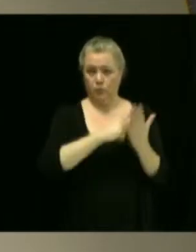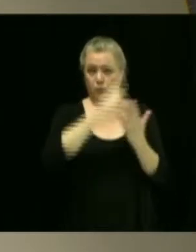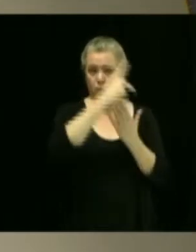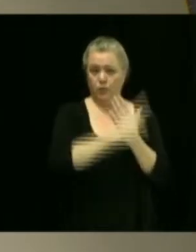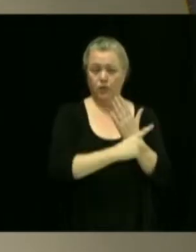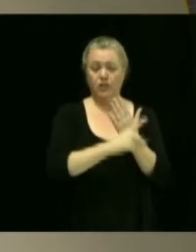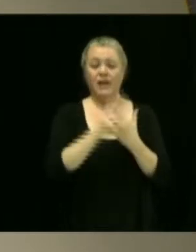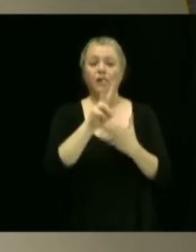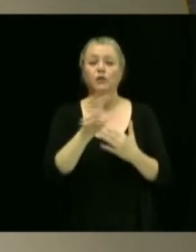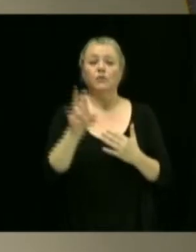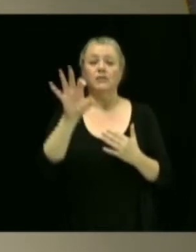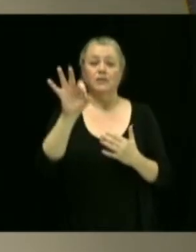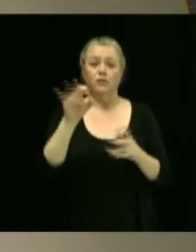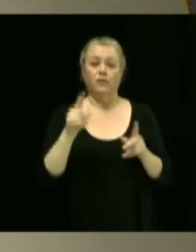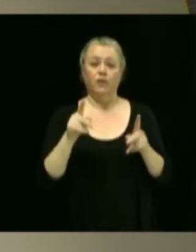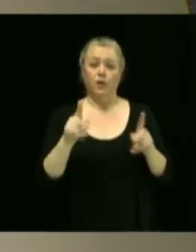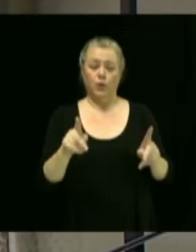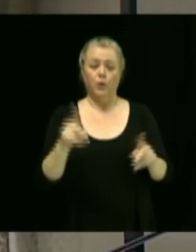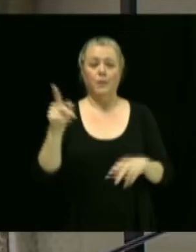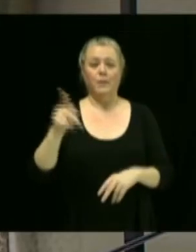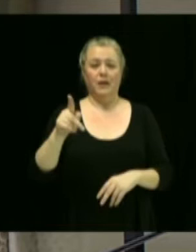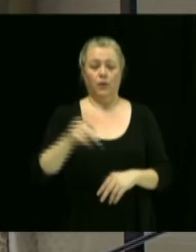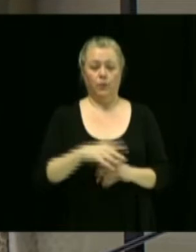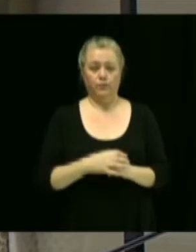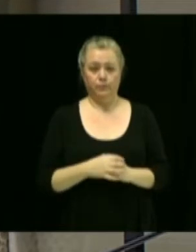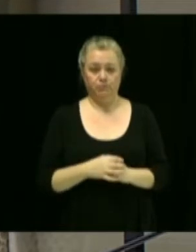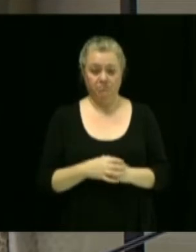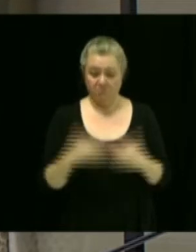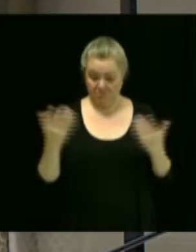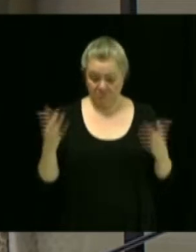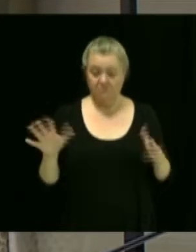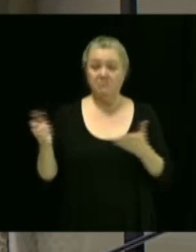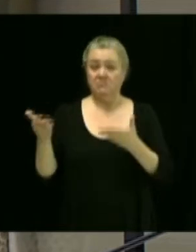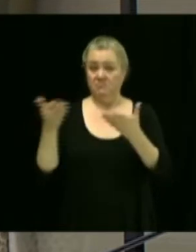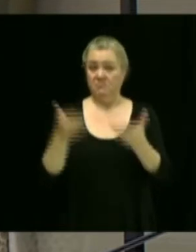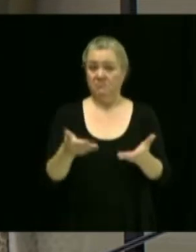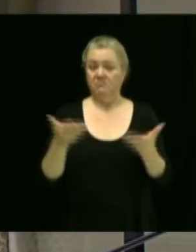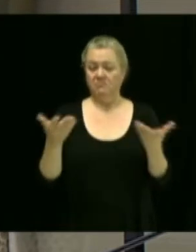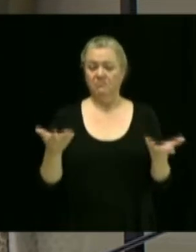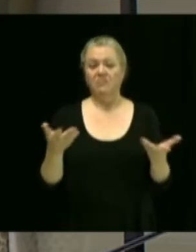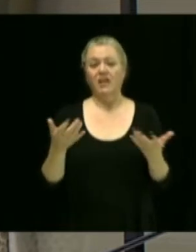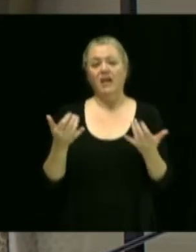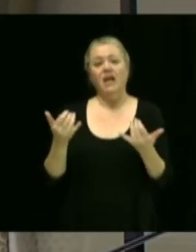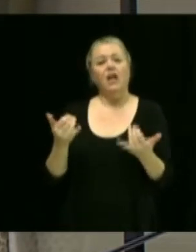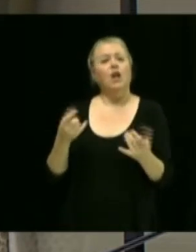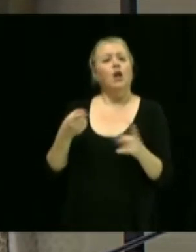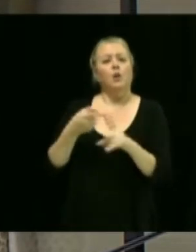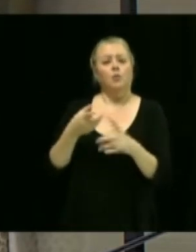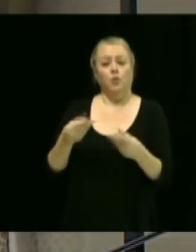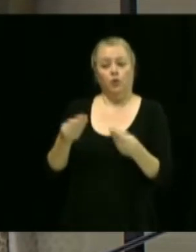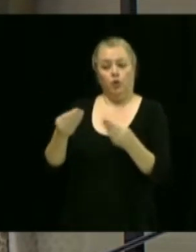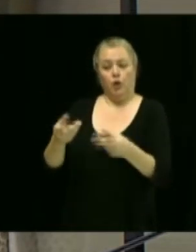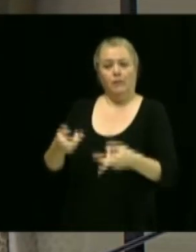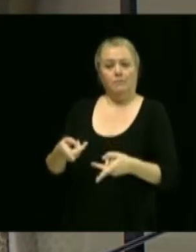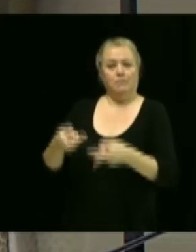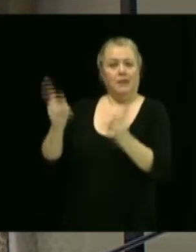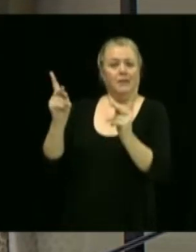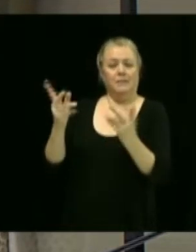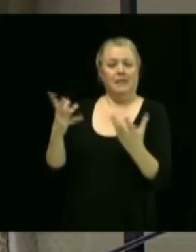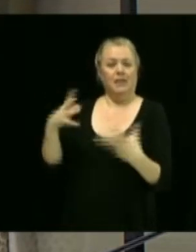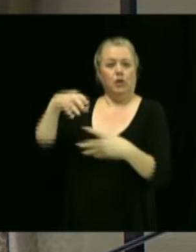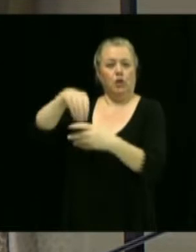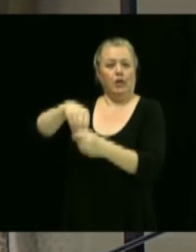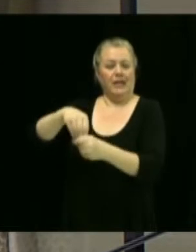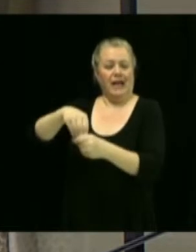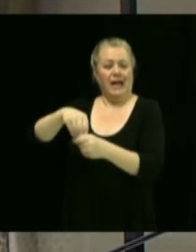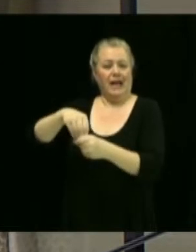209 rue Perrault. Oui, ce projet-là a déjà été soumis. Alors, il consiste à autoriser dans le bâtiment du 209 rue Perrault l'usage d'habitation